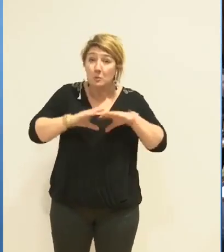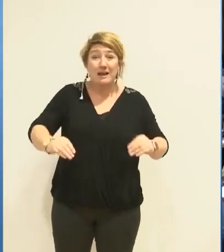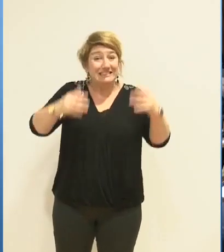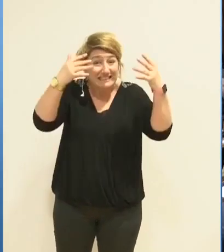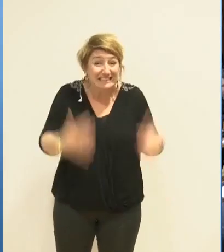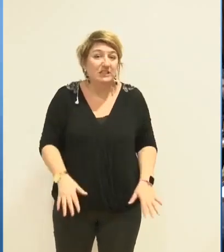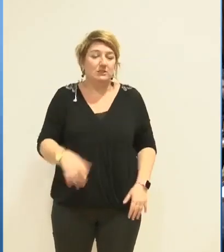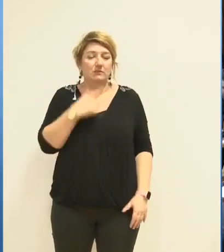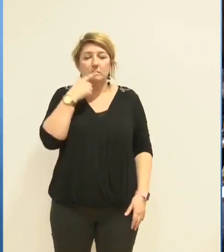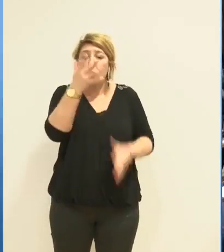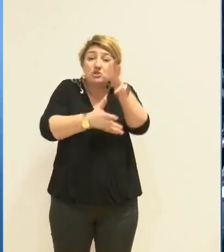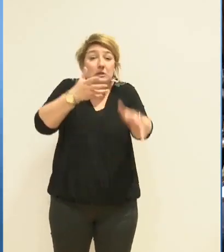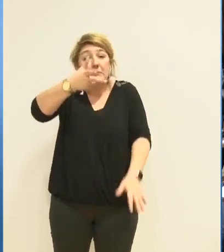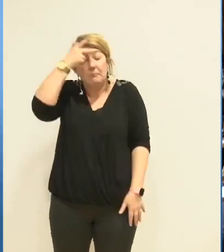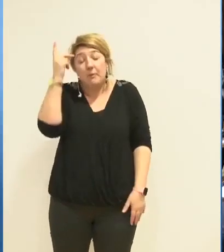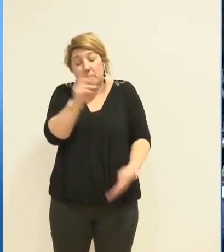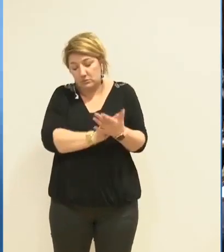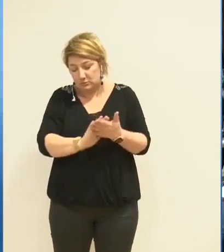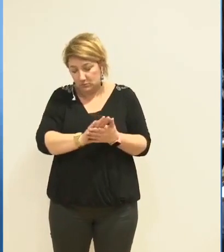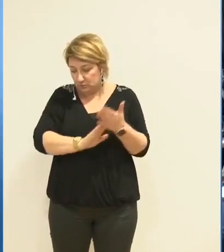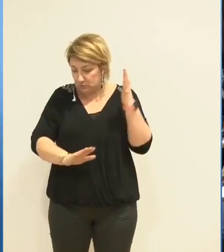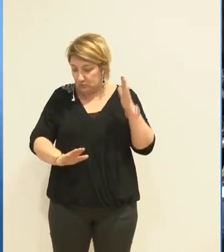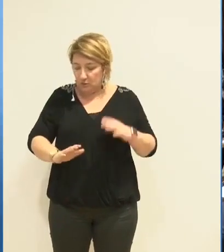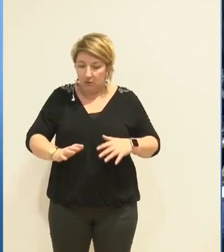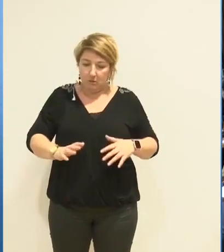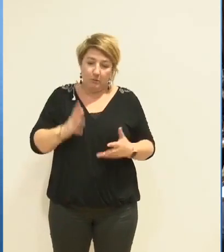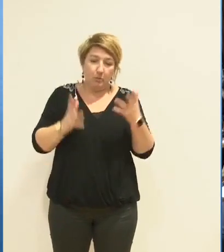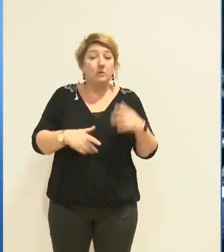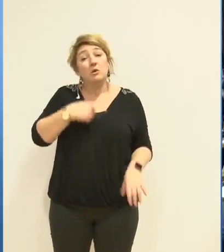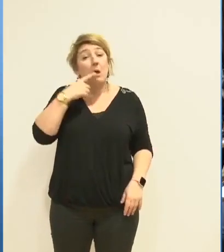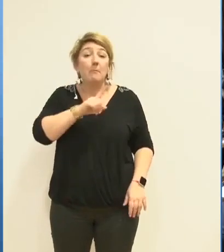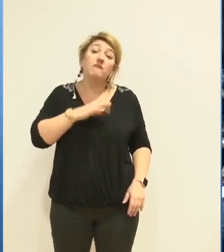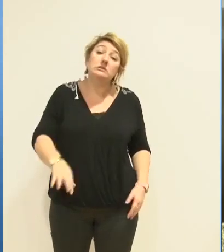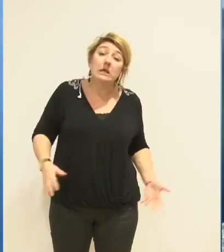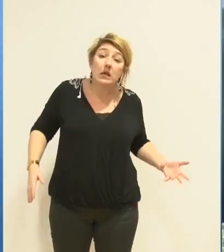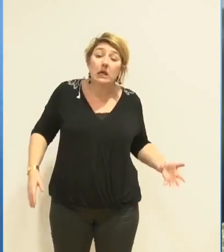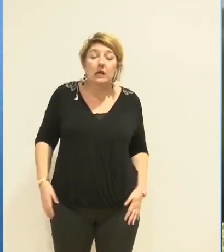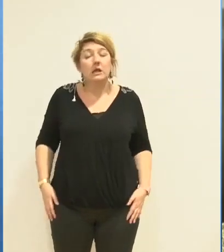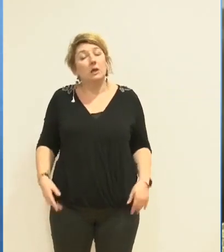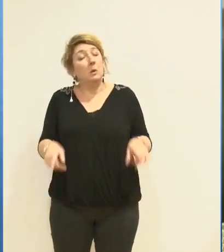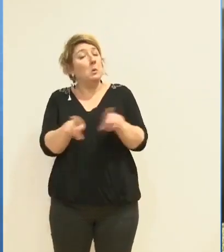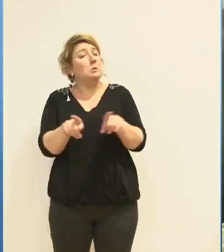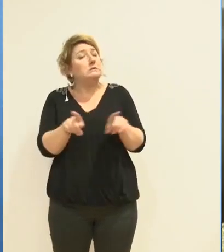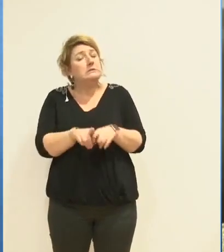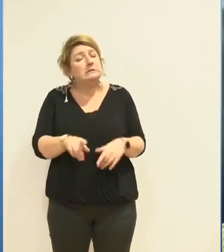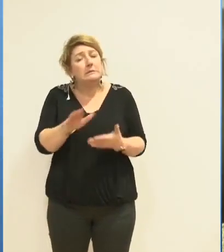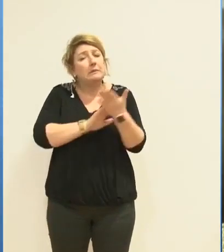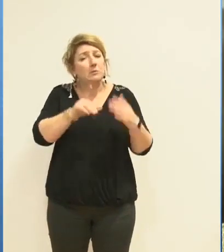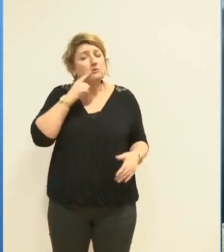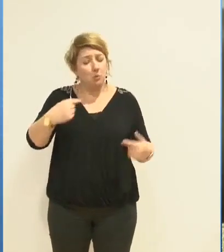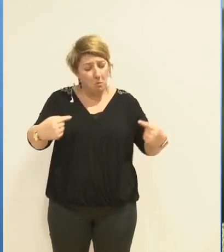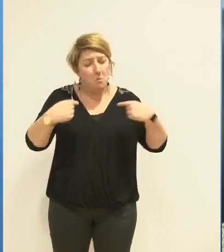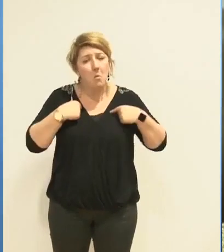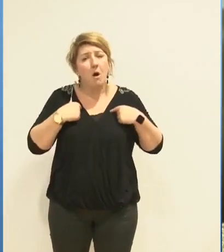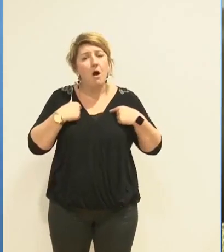vous n'avez pas compris ce que j'ai dit. Excusez-moi, je parle peut-être pas français. Et jusqu'à preuve du contraire, monsieur, ça n'est pas moi